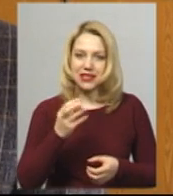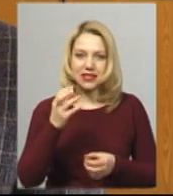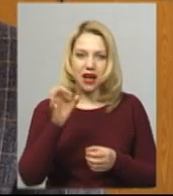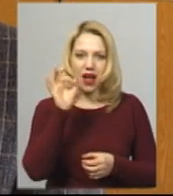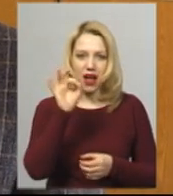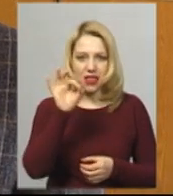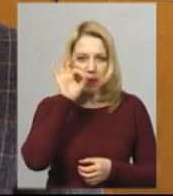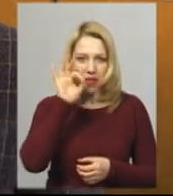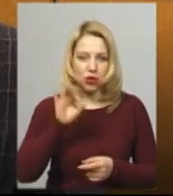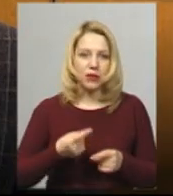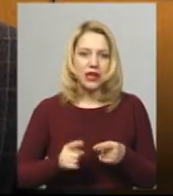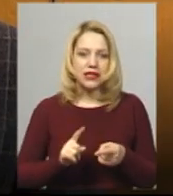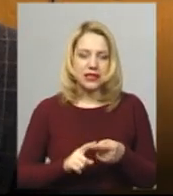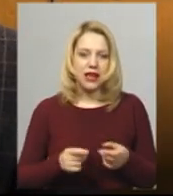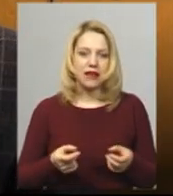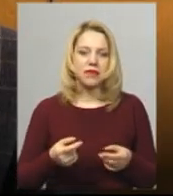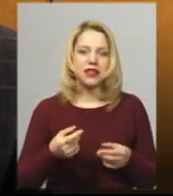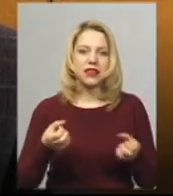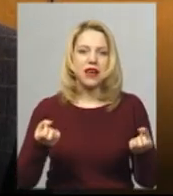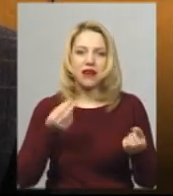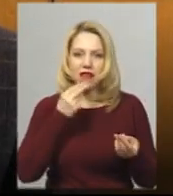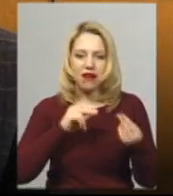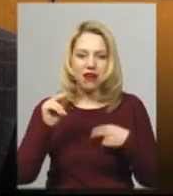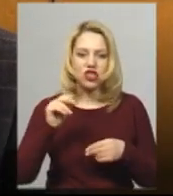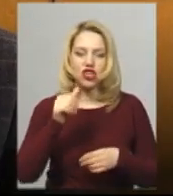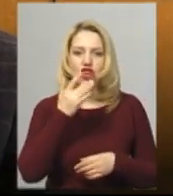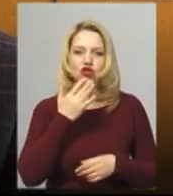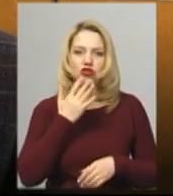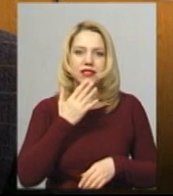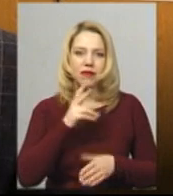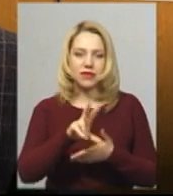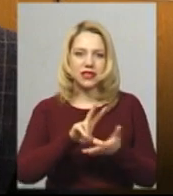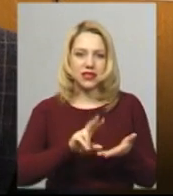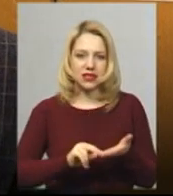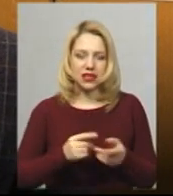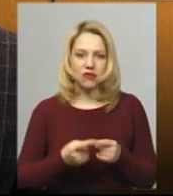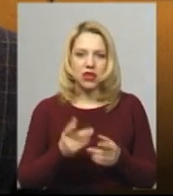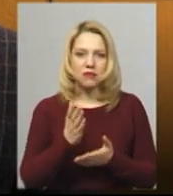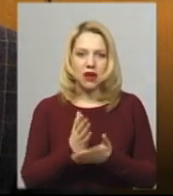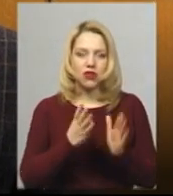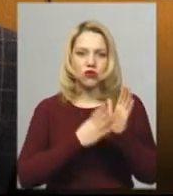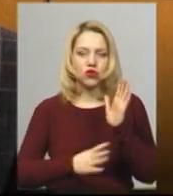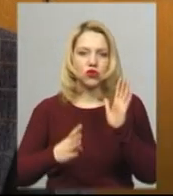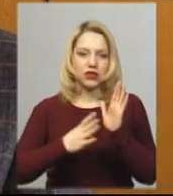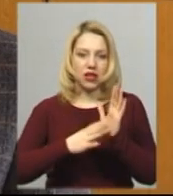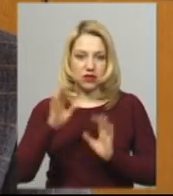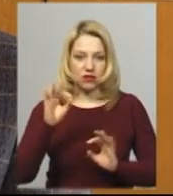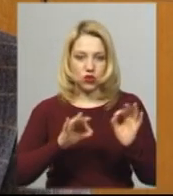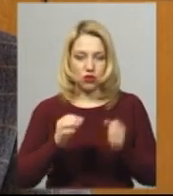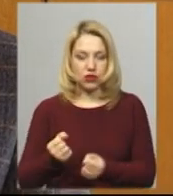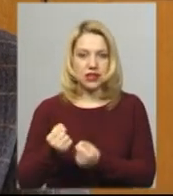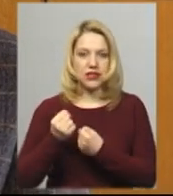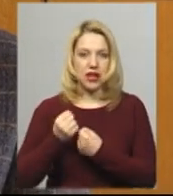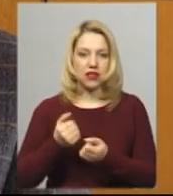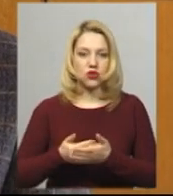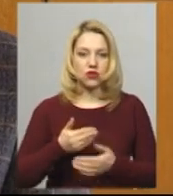Це найкращі іноземні зразки, респіратори FFP3, вони мають 99% захисту